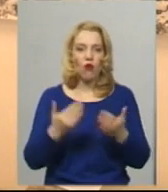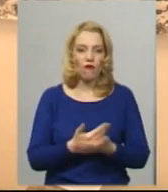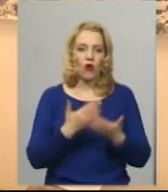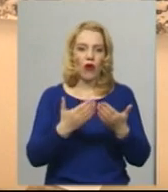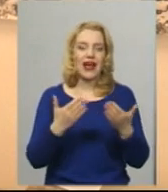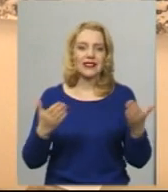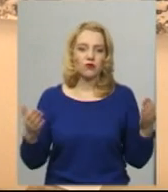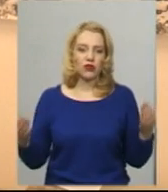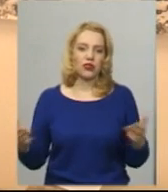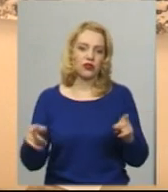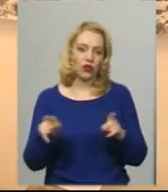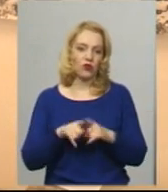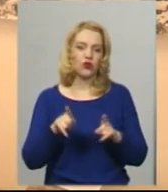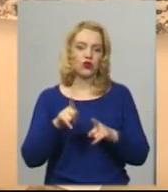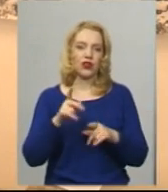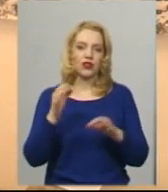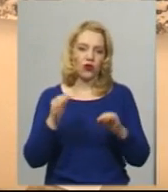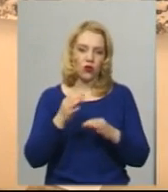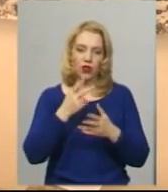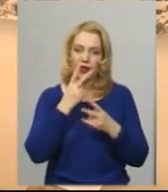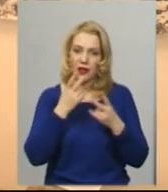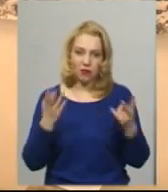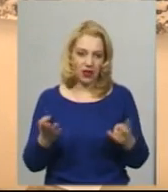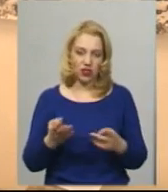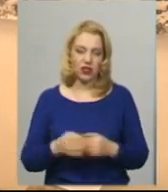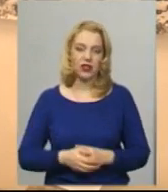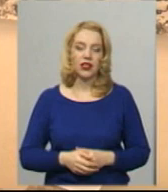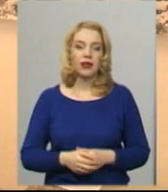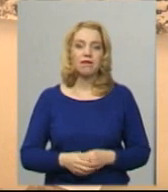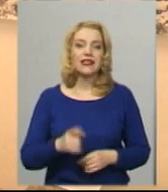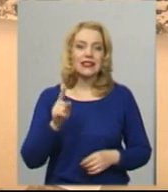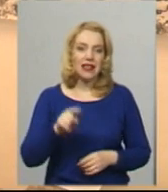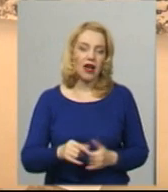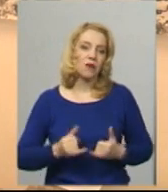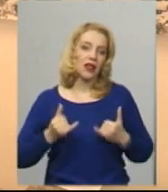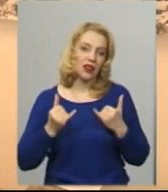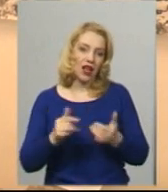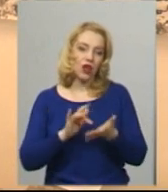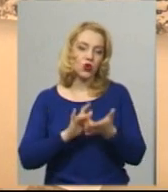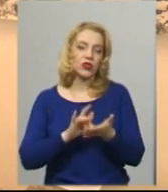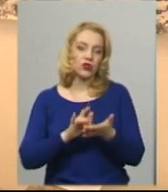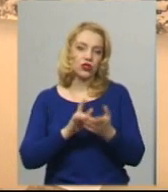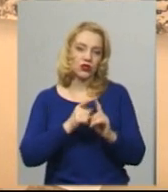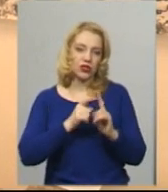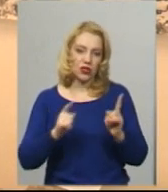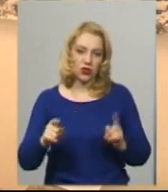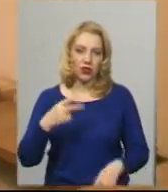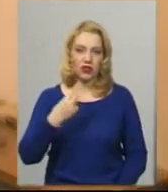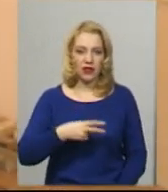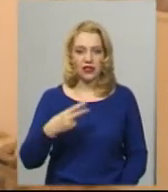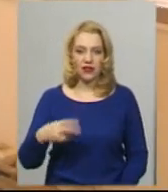вони ніколи не бачили, навіть фрагментарно її не бачили, саме для туристичного сезону 2020.